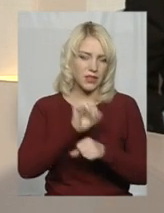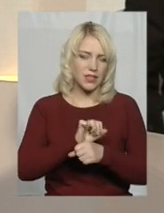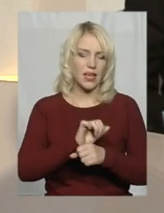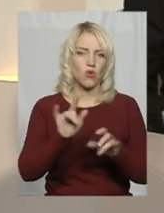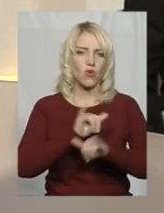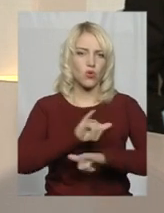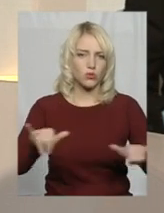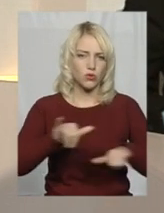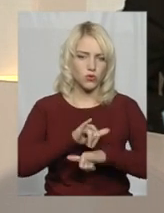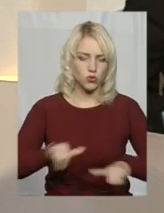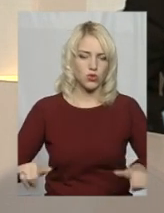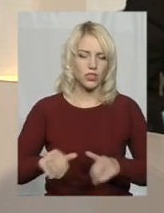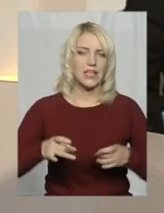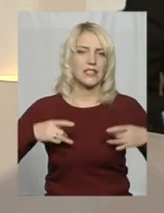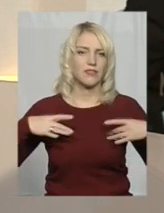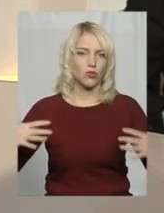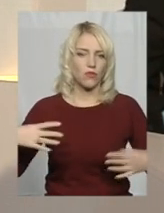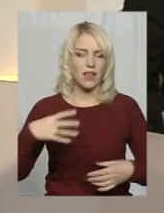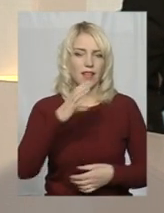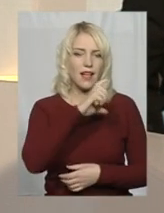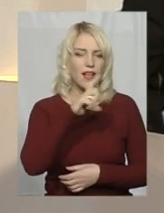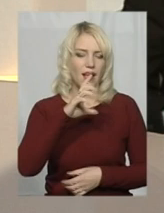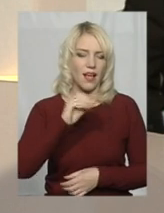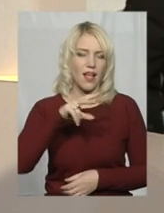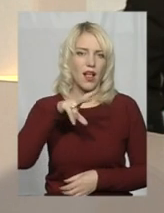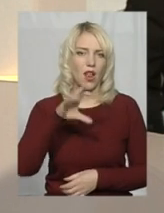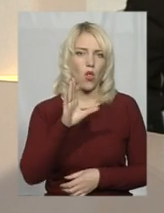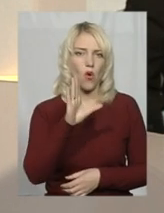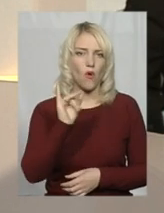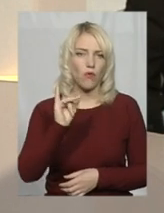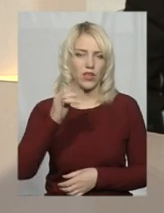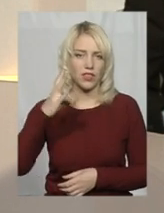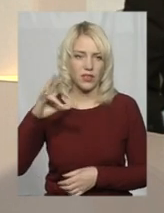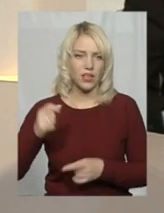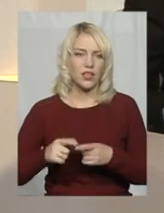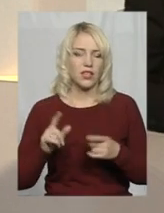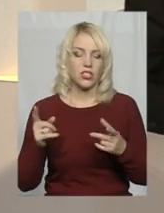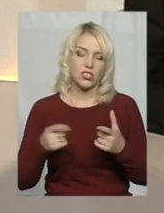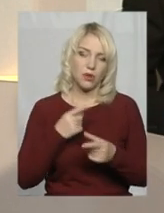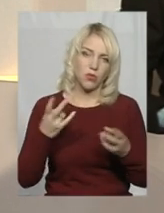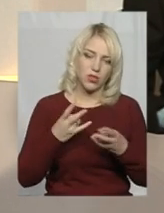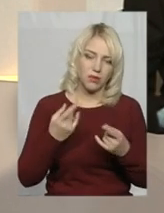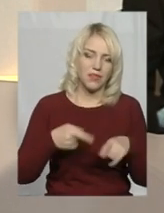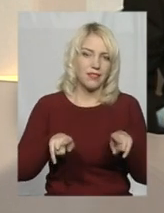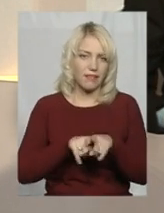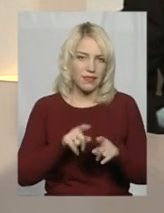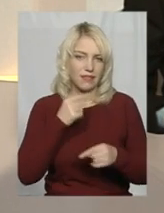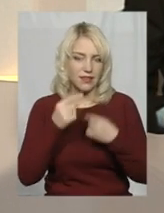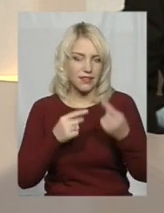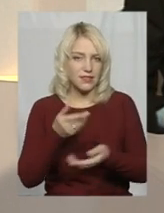Хиловина у місті. Як позначиться вона на традиціях, які почали приживатись у місті і чи потрібні вони нам, про це